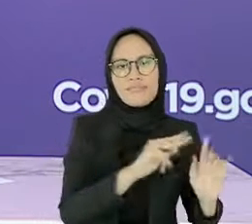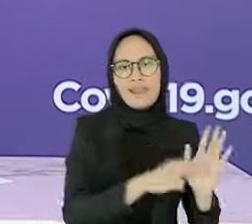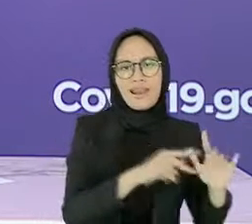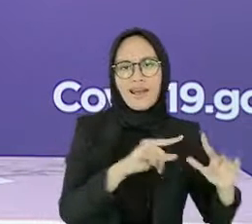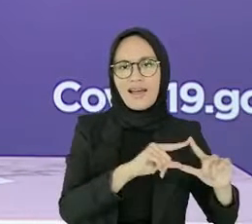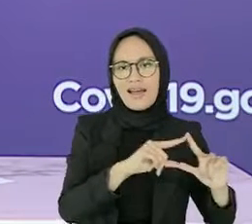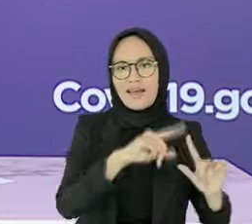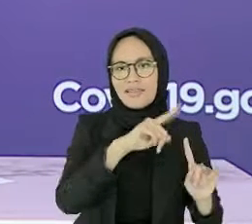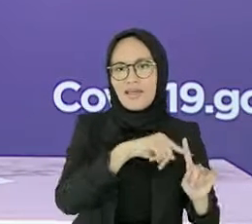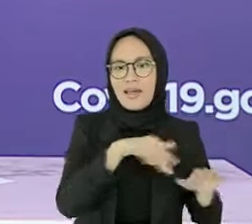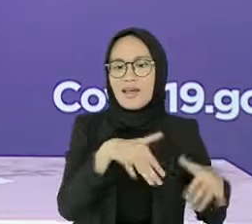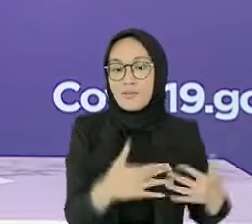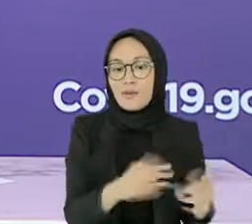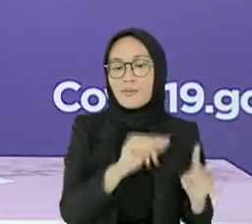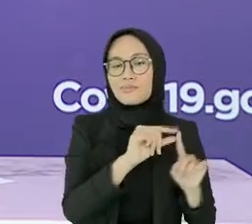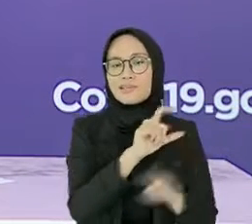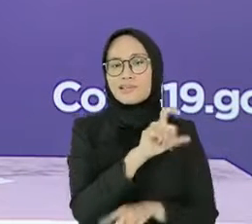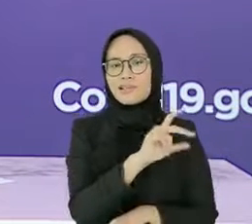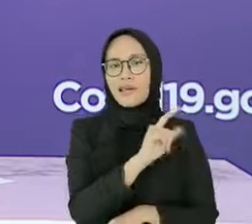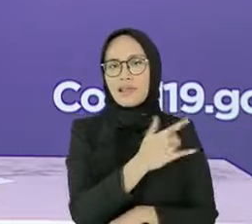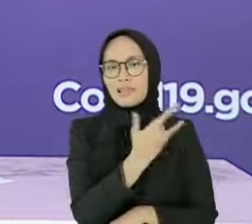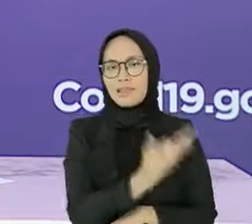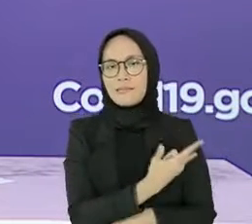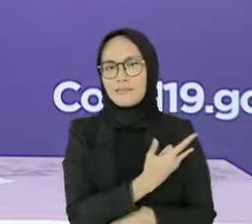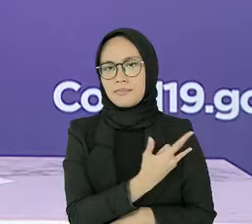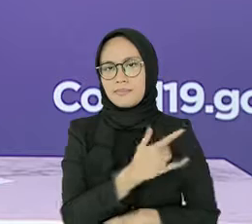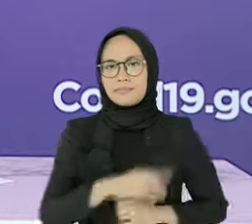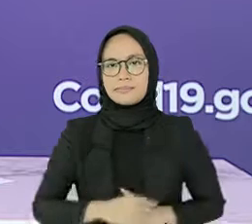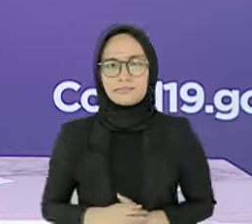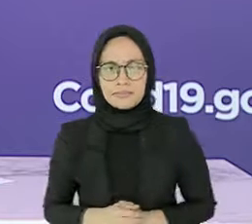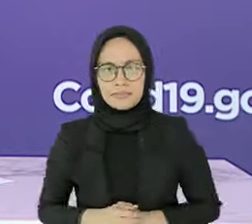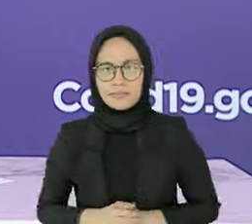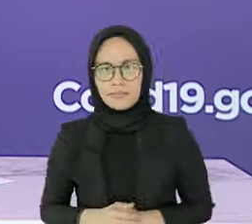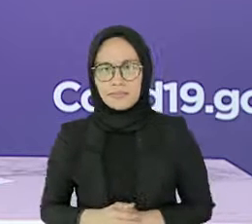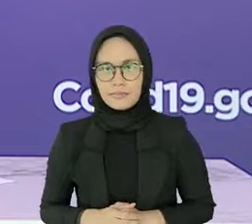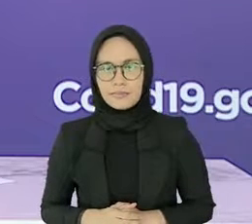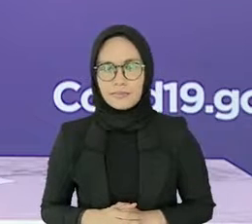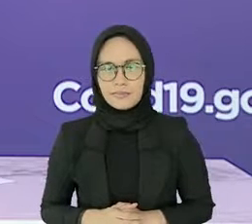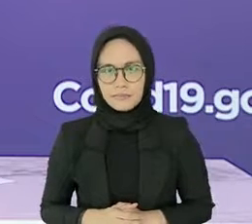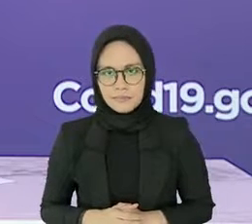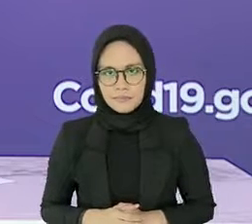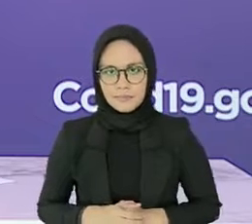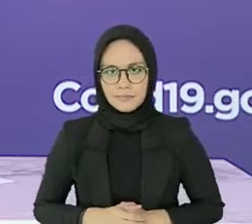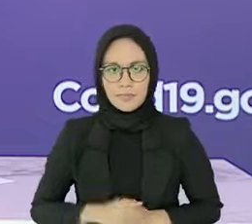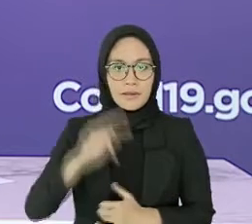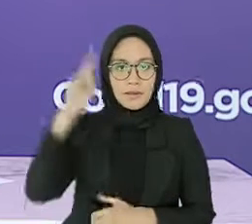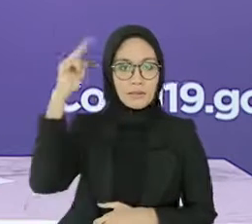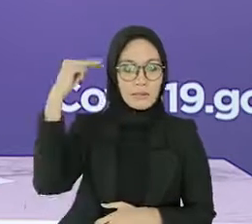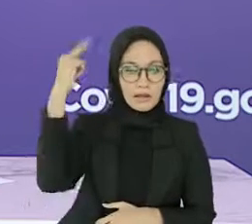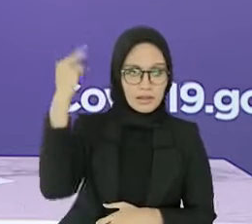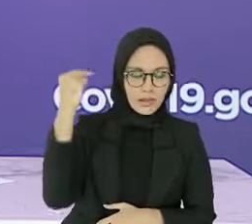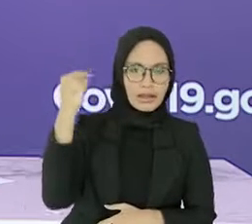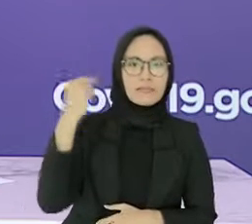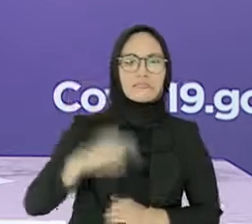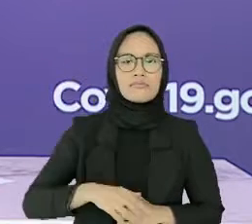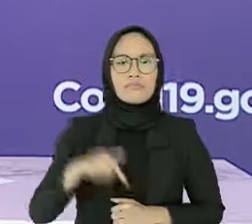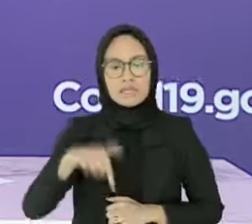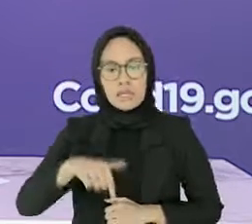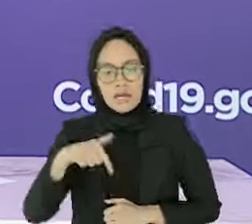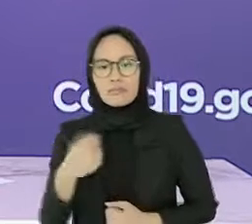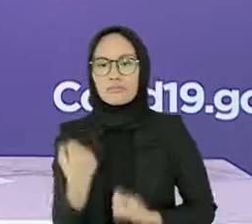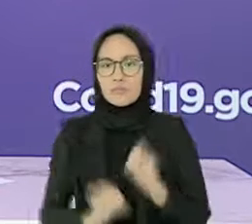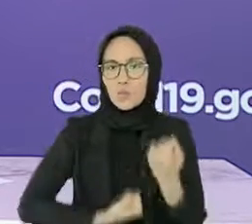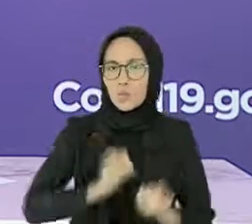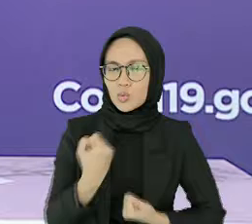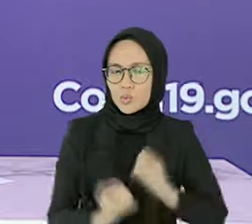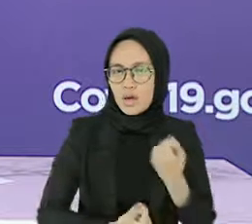tersedia agar hasilnya benar-benar akurat. Pemerintah perlu untuk terus berupaya mendorong penggunaan